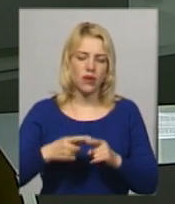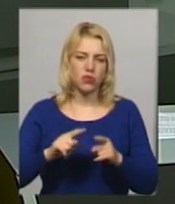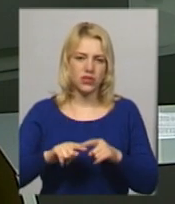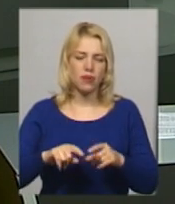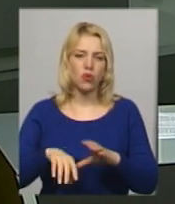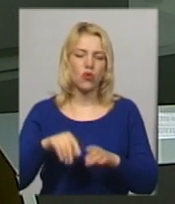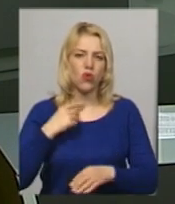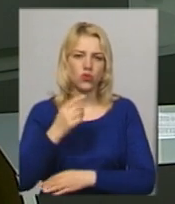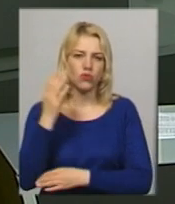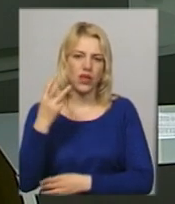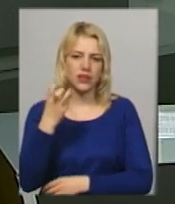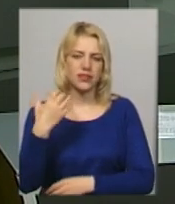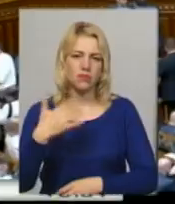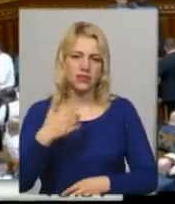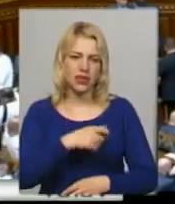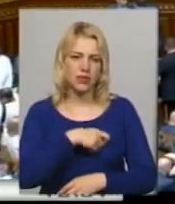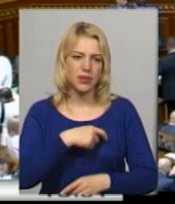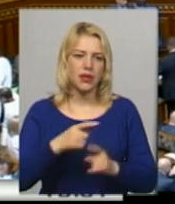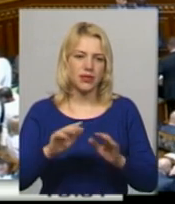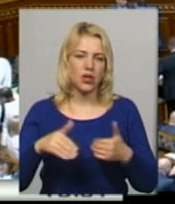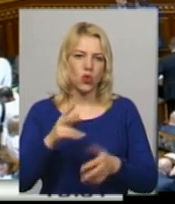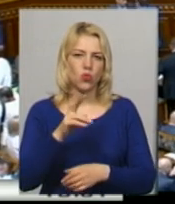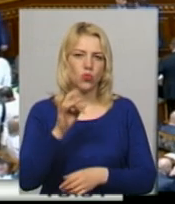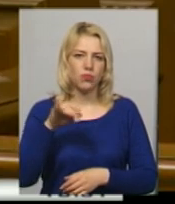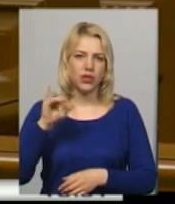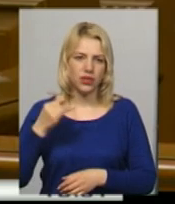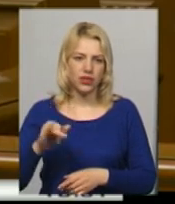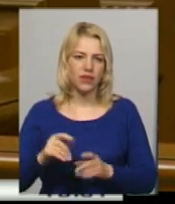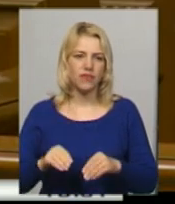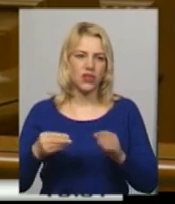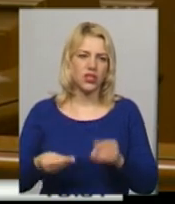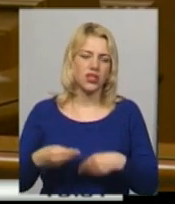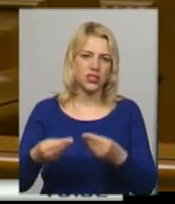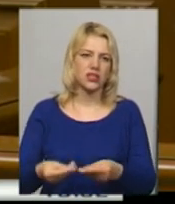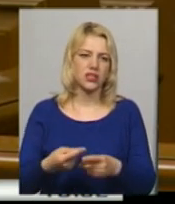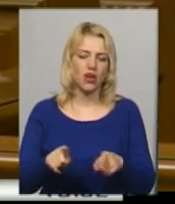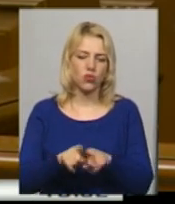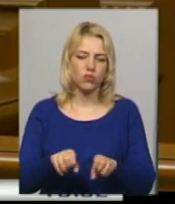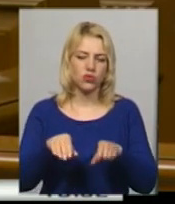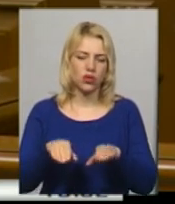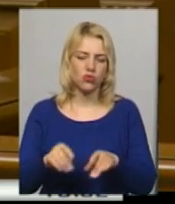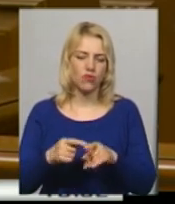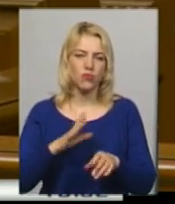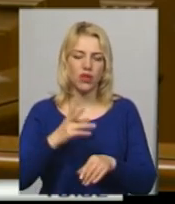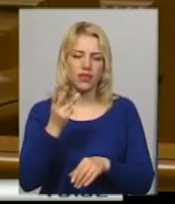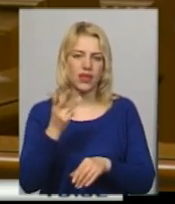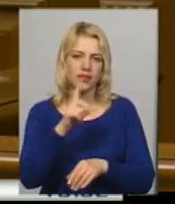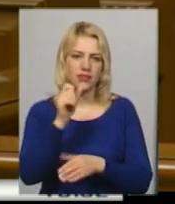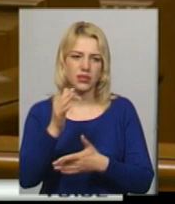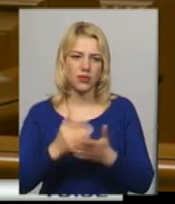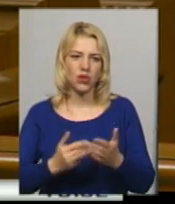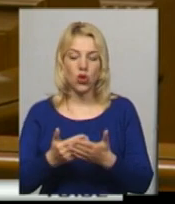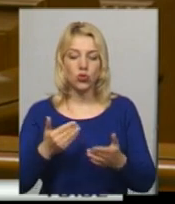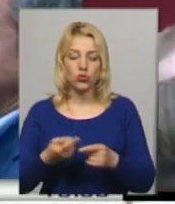Таку дату запропонував нардеп Олександр Купрій. Вніс відповідну постанову. Вона була третя за списком. До цього народні депутати